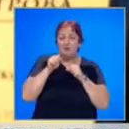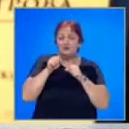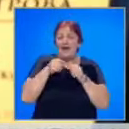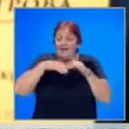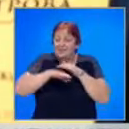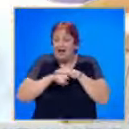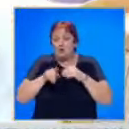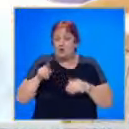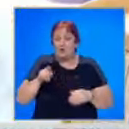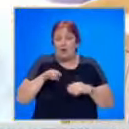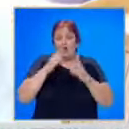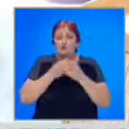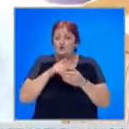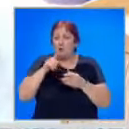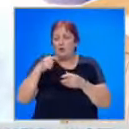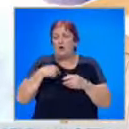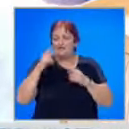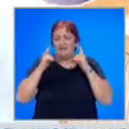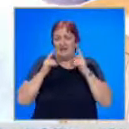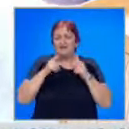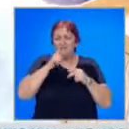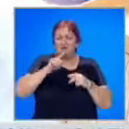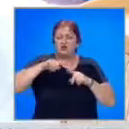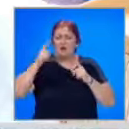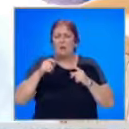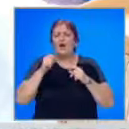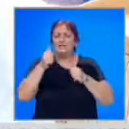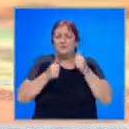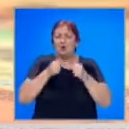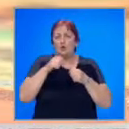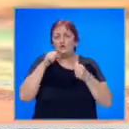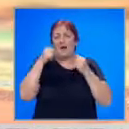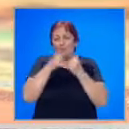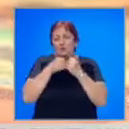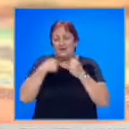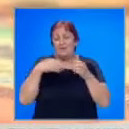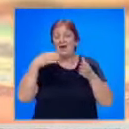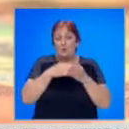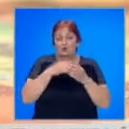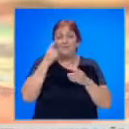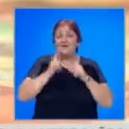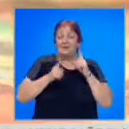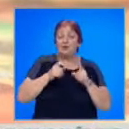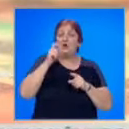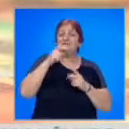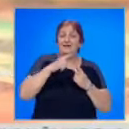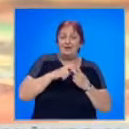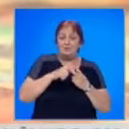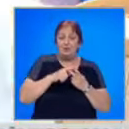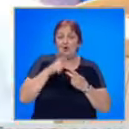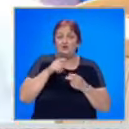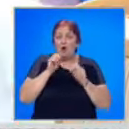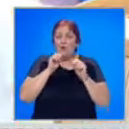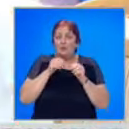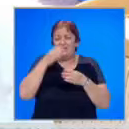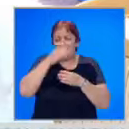Тайно от него. Всичко друго бях съгласен с всякакъв друг спорт, но за бокса бях против. Първият тренер Стефан Петков. Той му